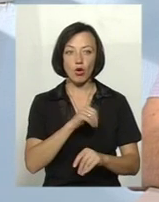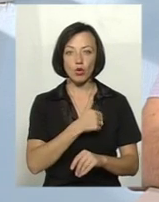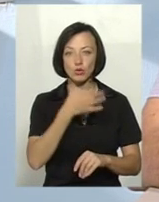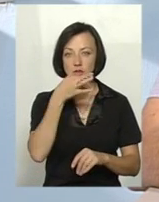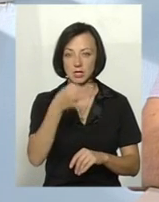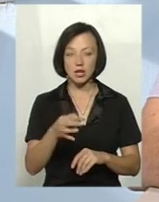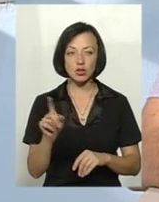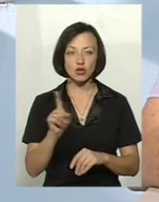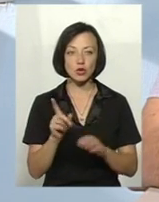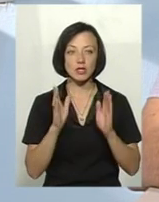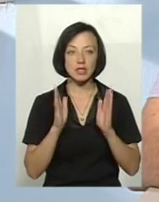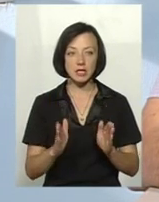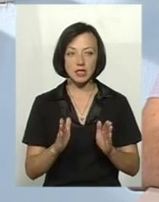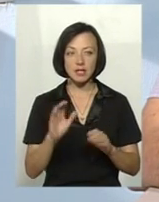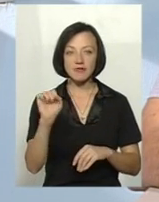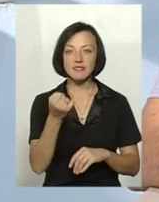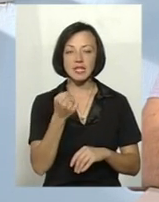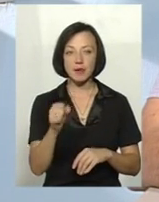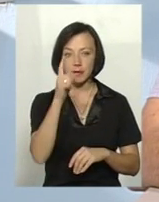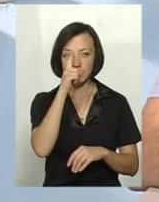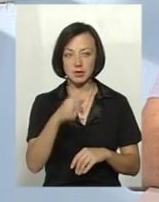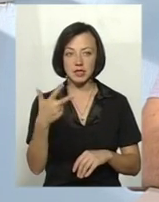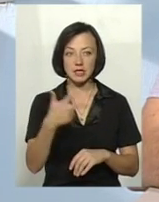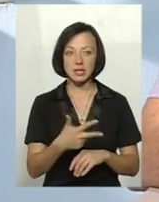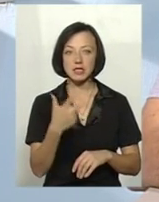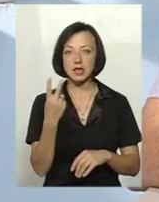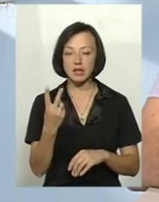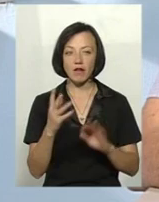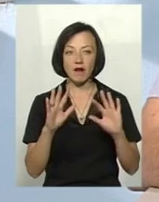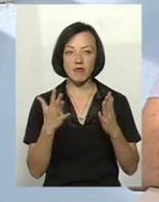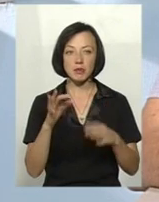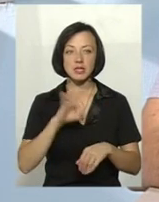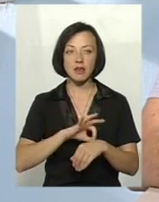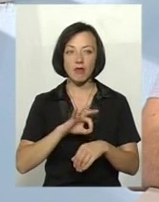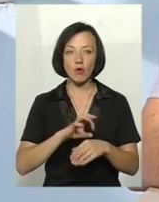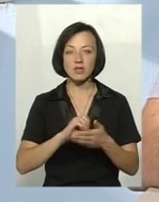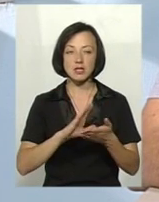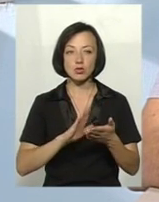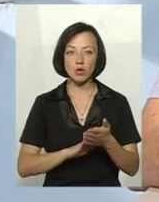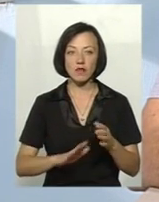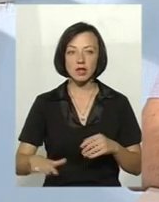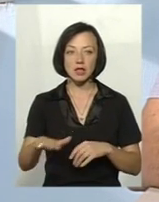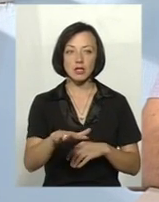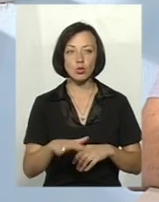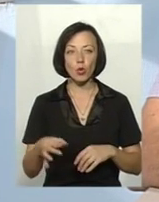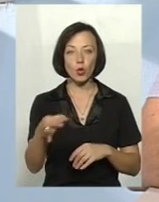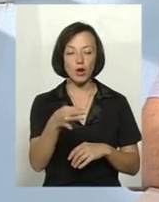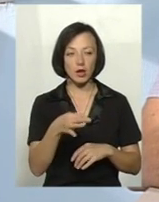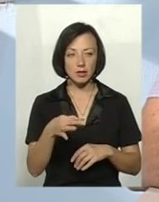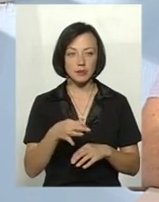сказати, що тільки в серпні місяці 32 випадки захворювання зареєстровано на території України.